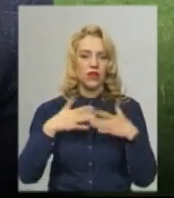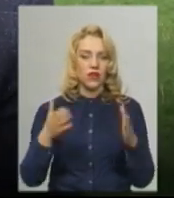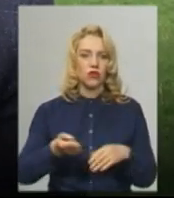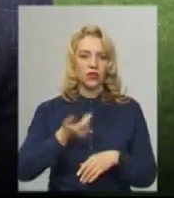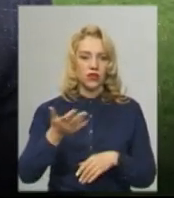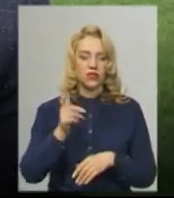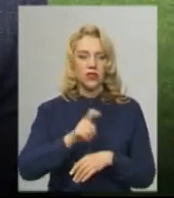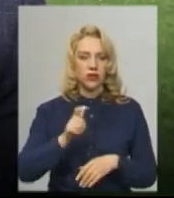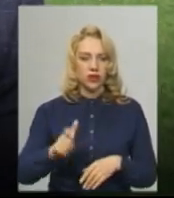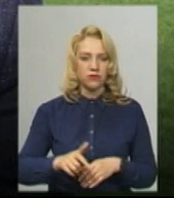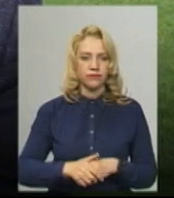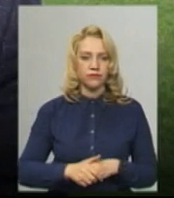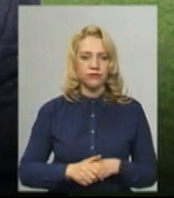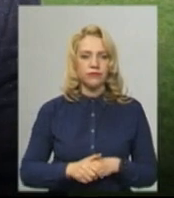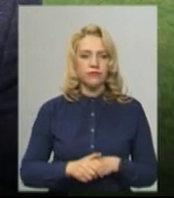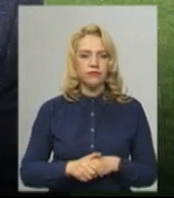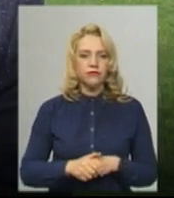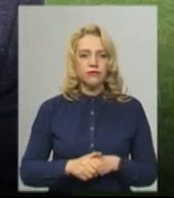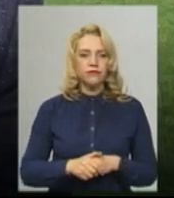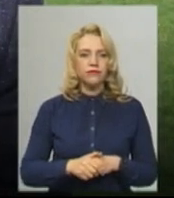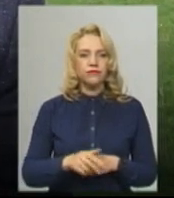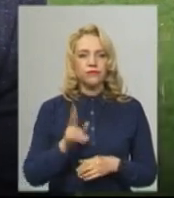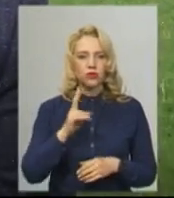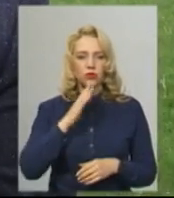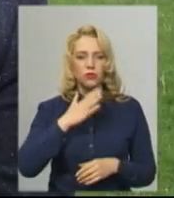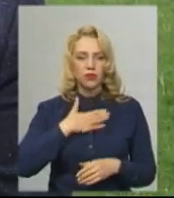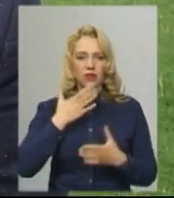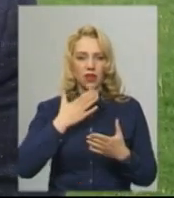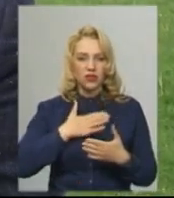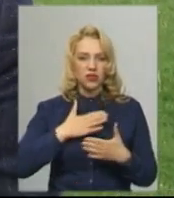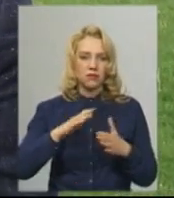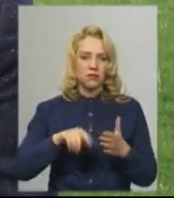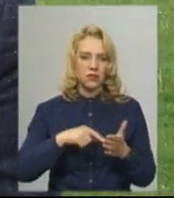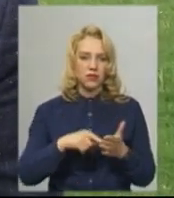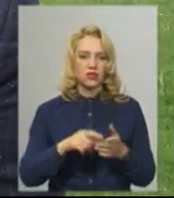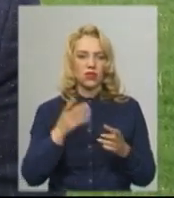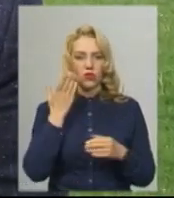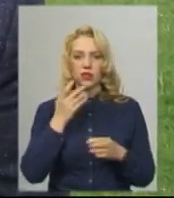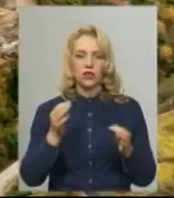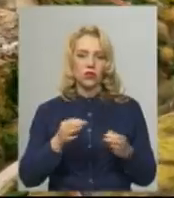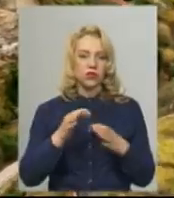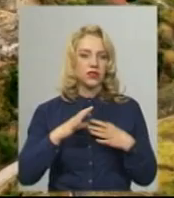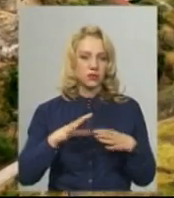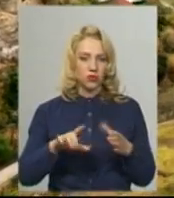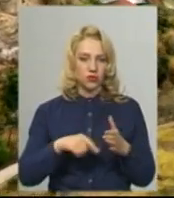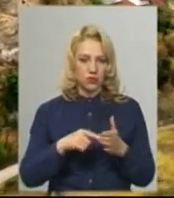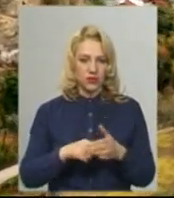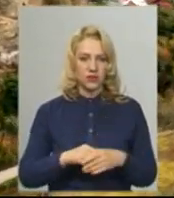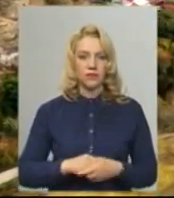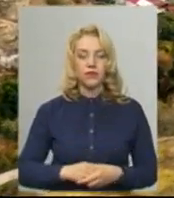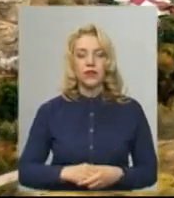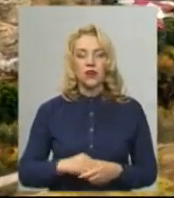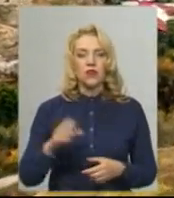людей, які полюбляють наше місто, людей, які, можливо, ще ніколи в Кам'янці-Подільському не було. У всіх